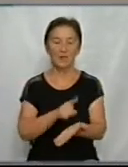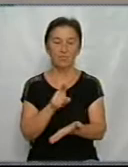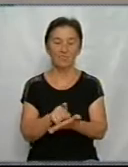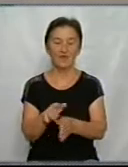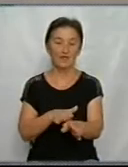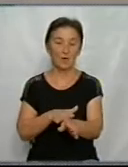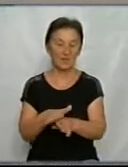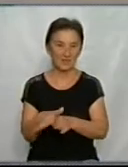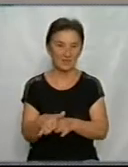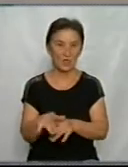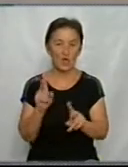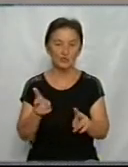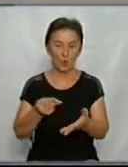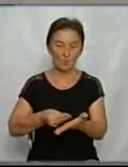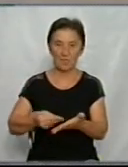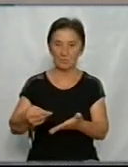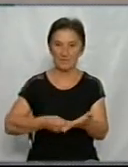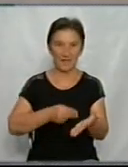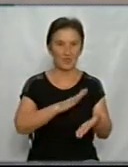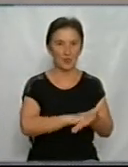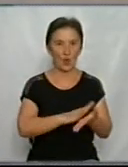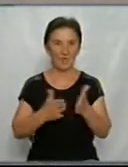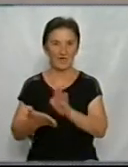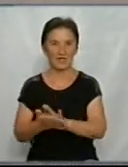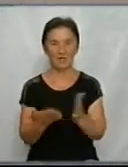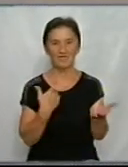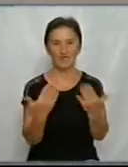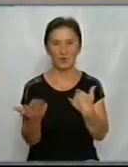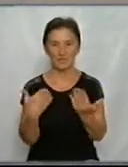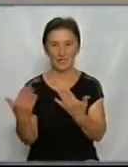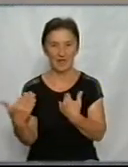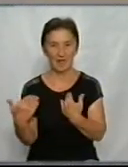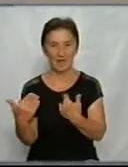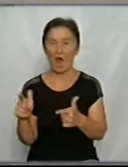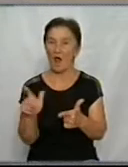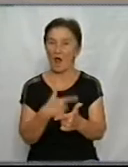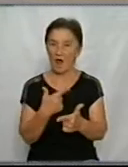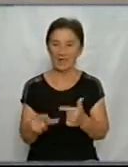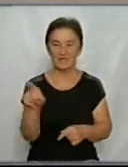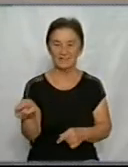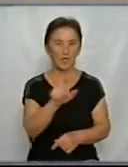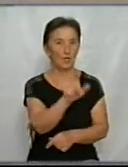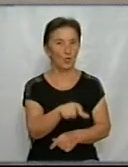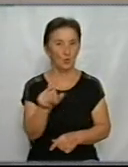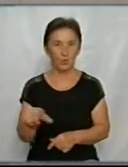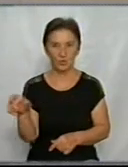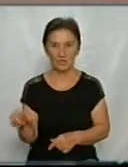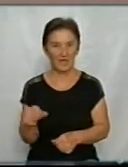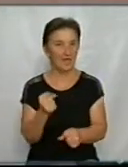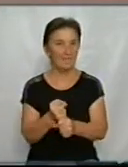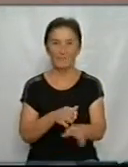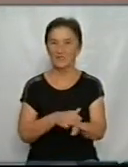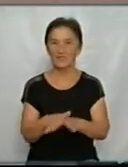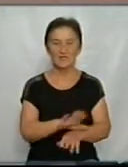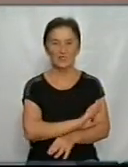кожен підприємець, який підписав договорні відносини з нашим підприємством. Але ці люди цього не зробили.